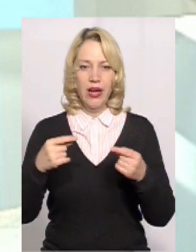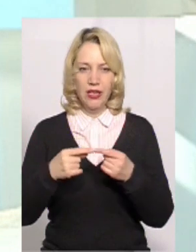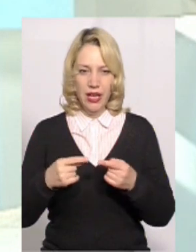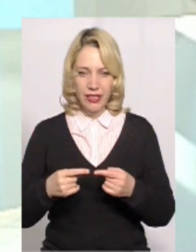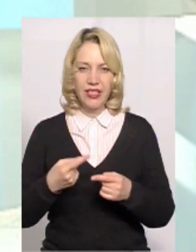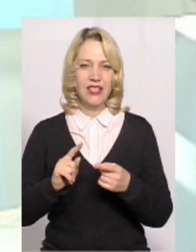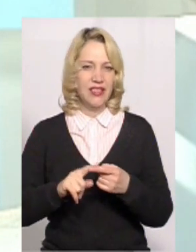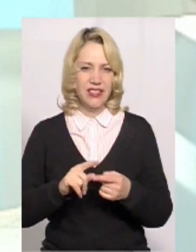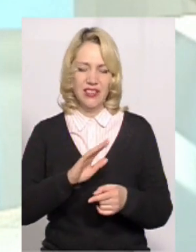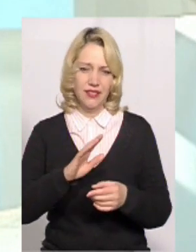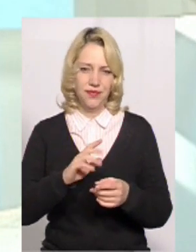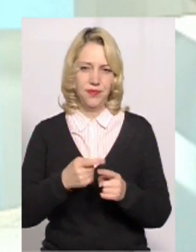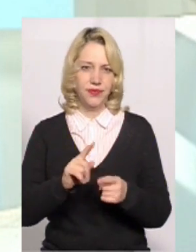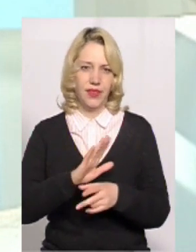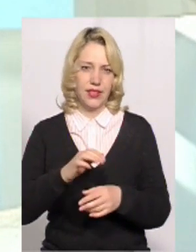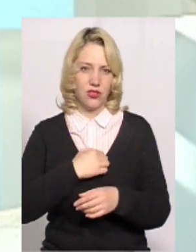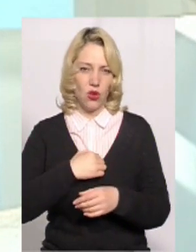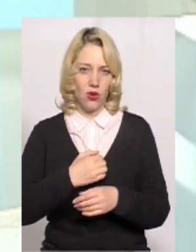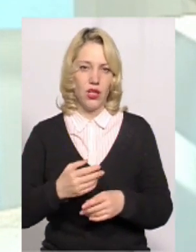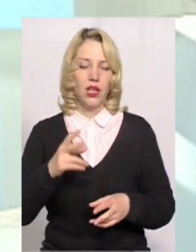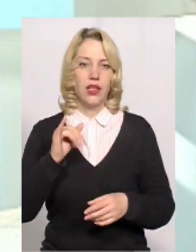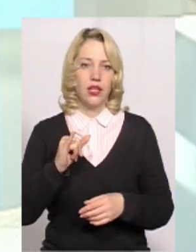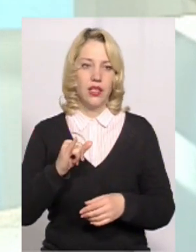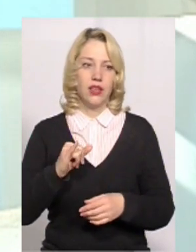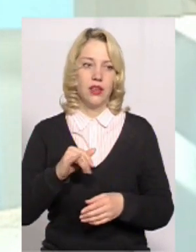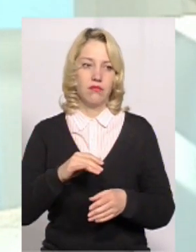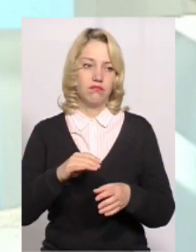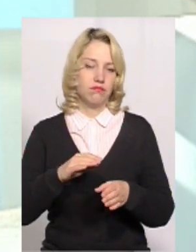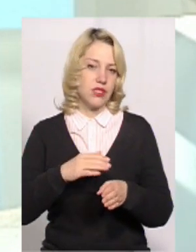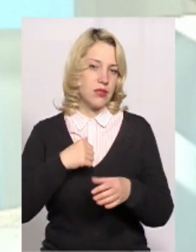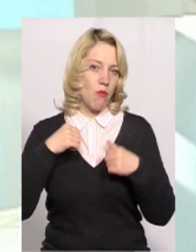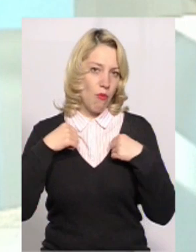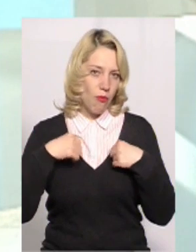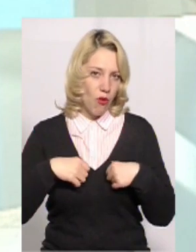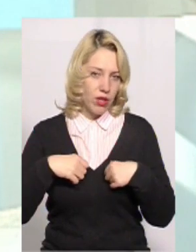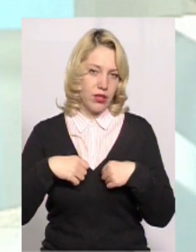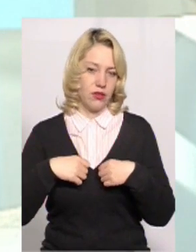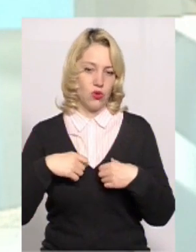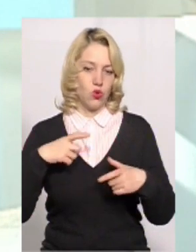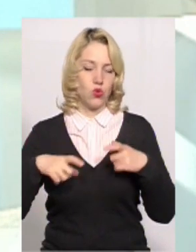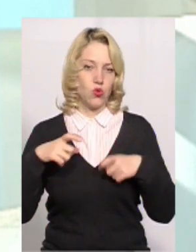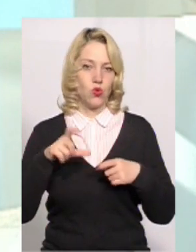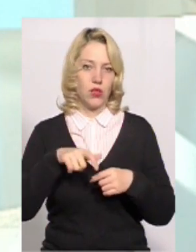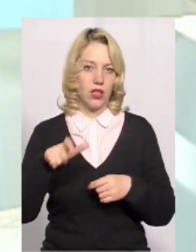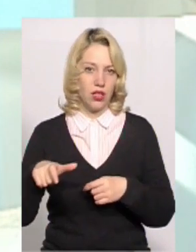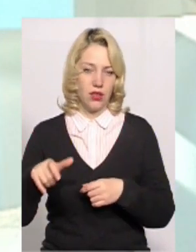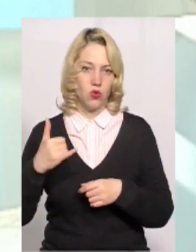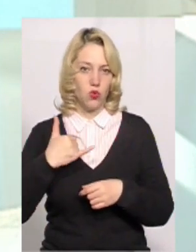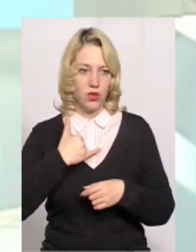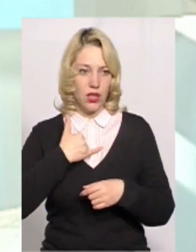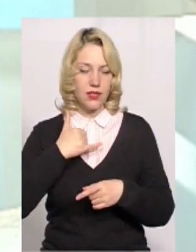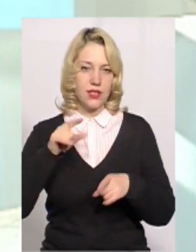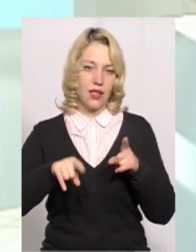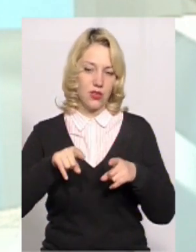то, я думаю, це абсолютно не зайве. Ви знаєте, значить, абсолютно спокійно, з студентами в нас